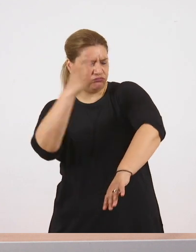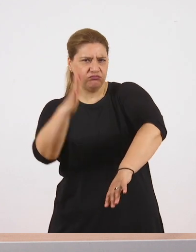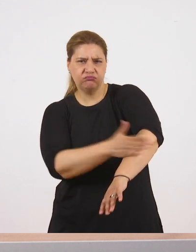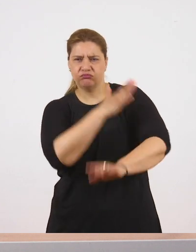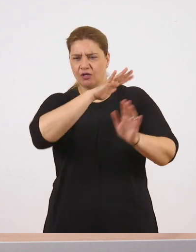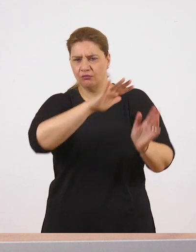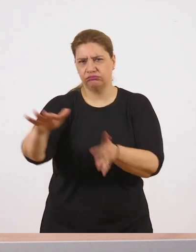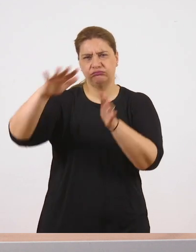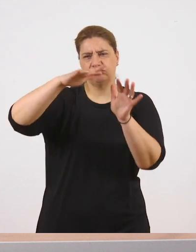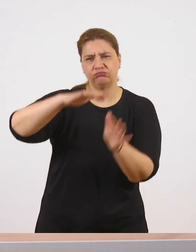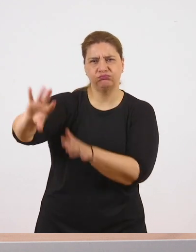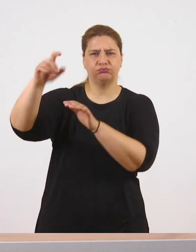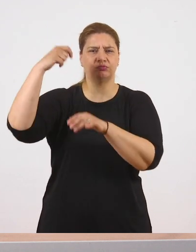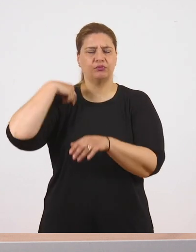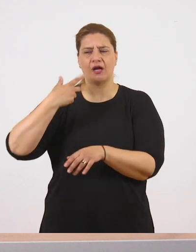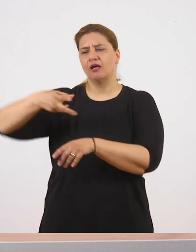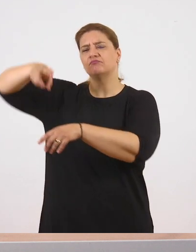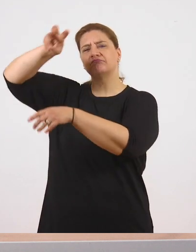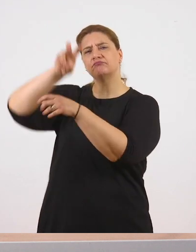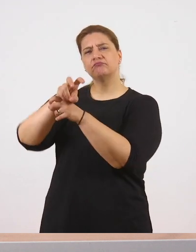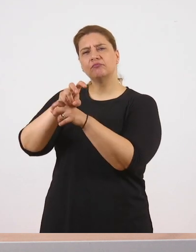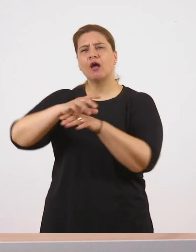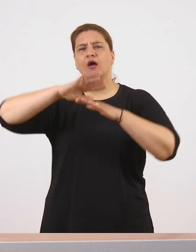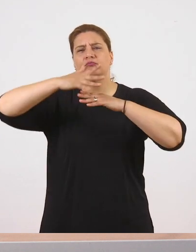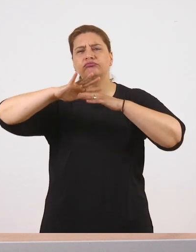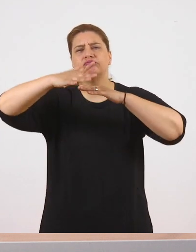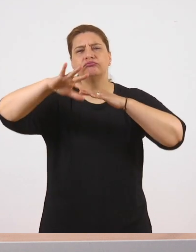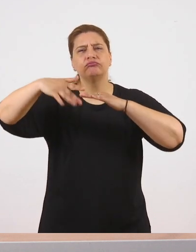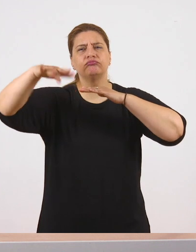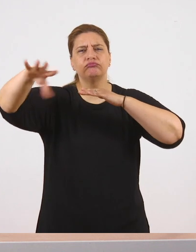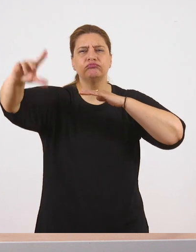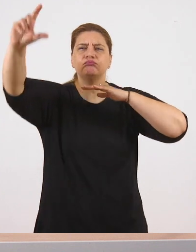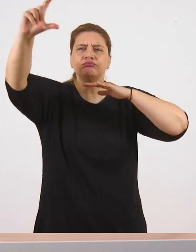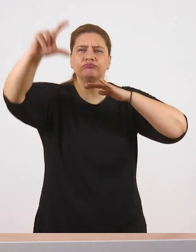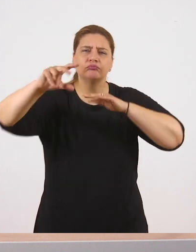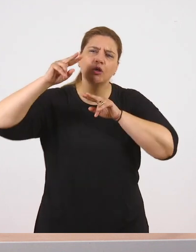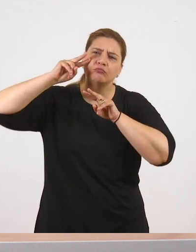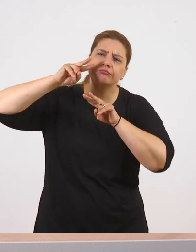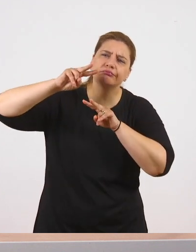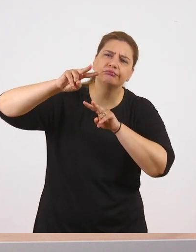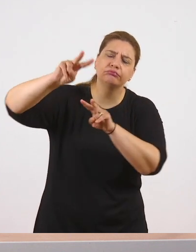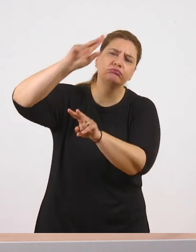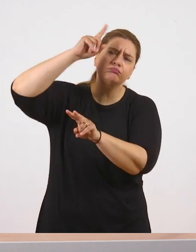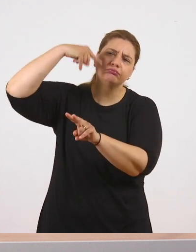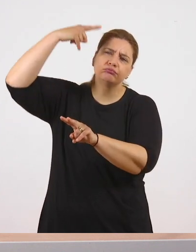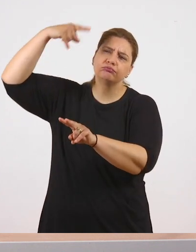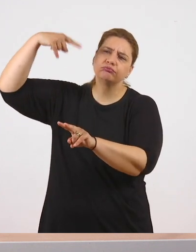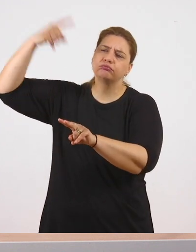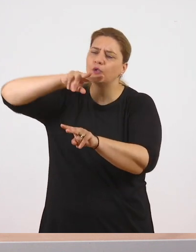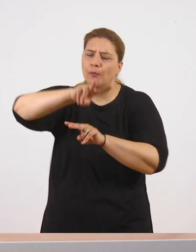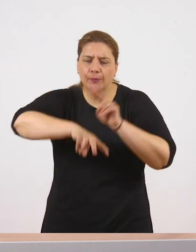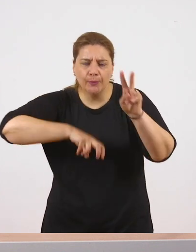βράχο ότι φανταζόμαστε να αγναντεύει μπροστά στον ορίζοντα και να σκέπτεται. Και να γυρίζει σπίτι με ένα σωρό πράγματα,